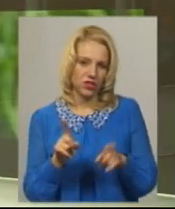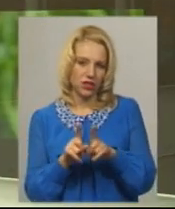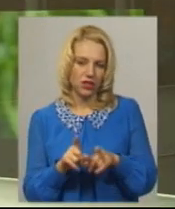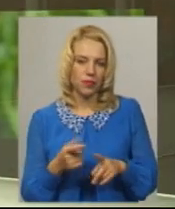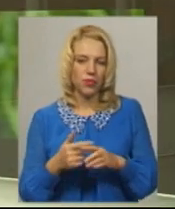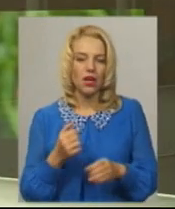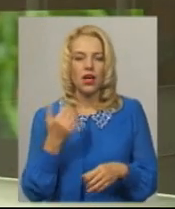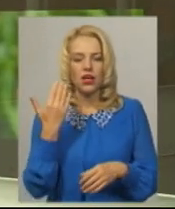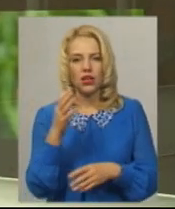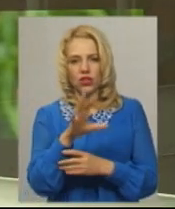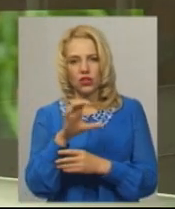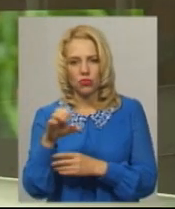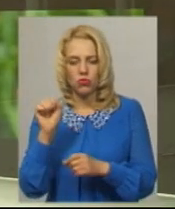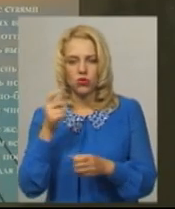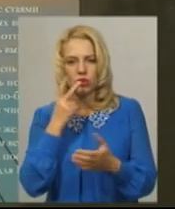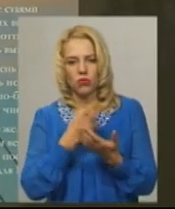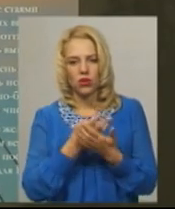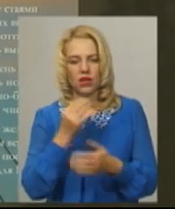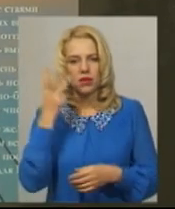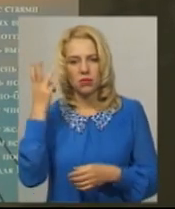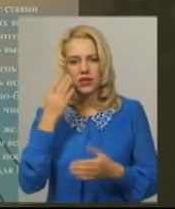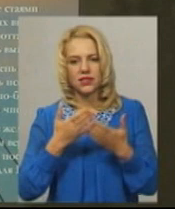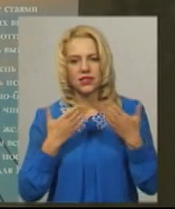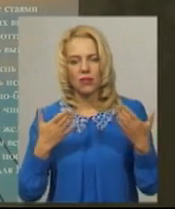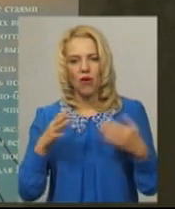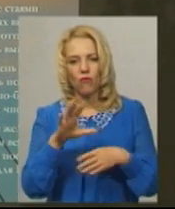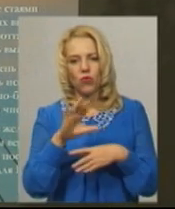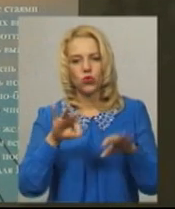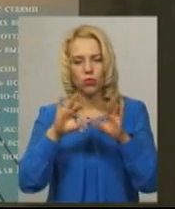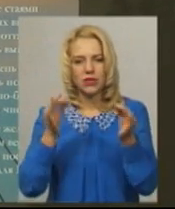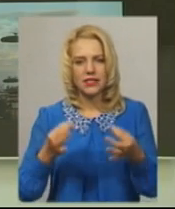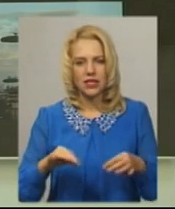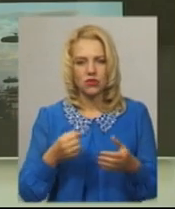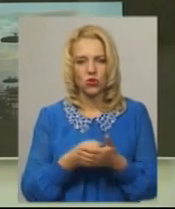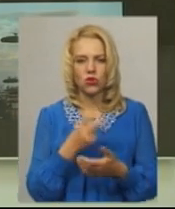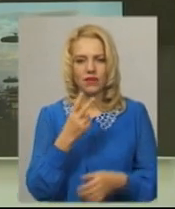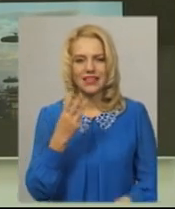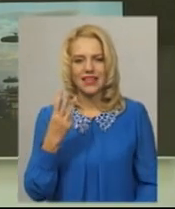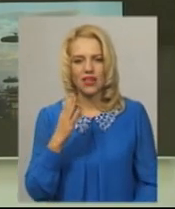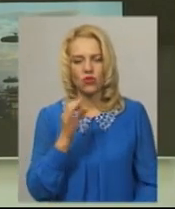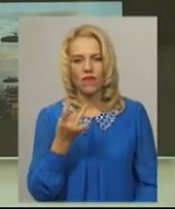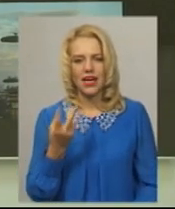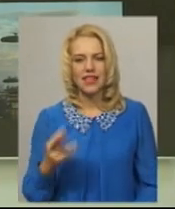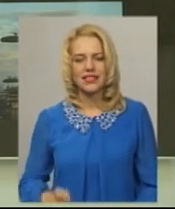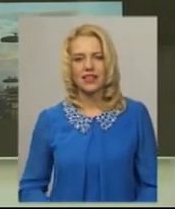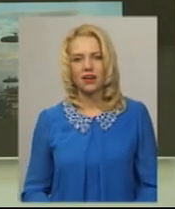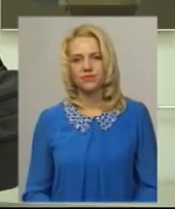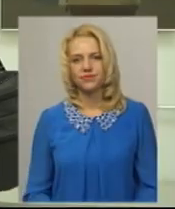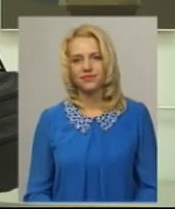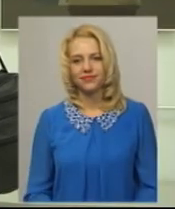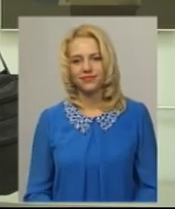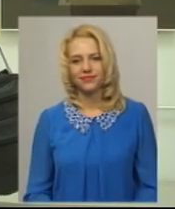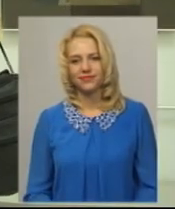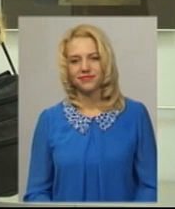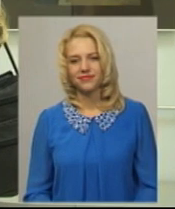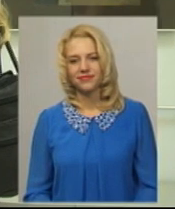Роботи Діани Солими можна переглянути у Хмельницьку музею студії фотомистецтва до 23 вересня. Тетяна Ворожцова, Дем'ян Цегольник. Новини